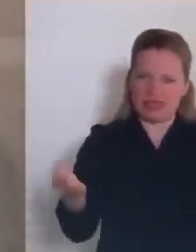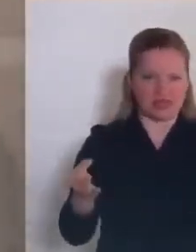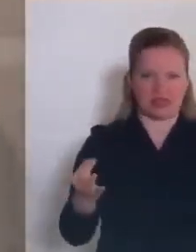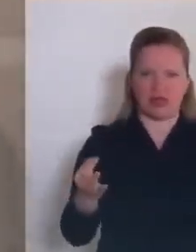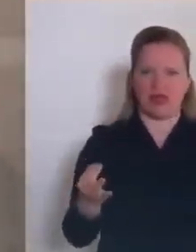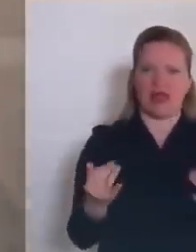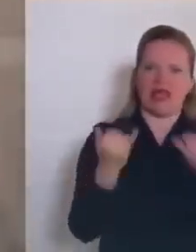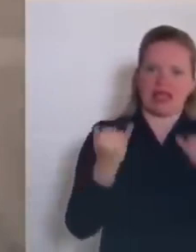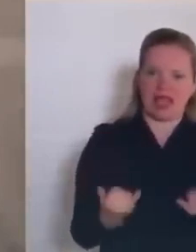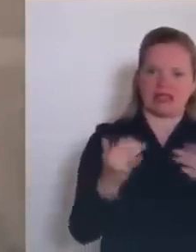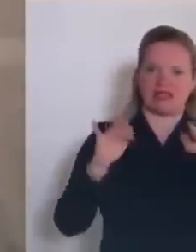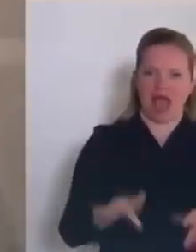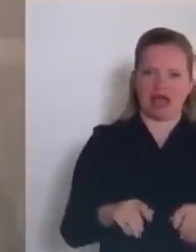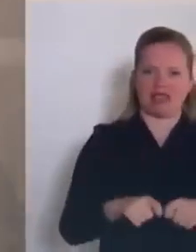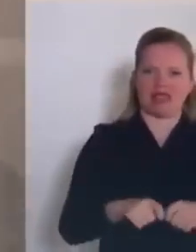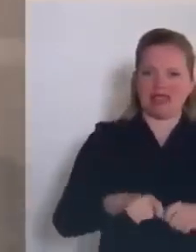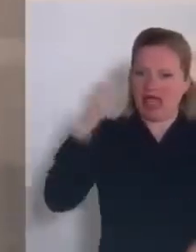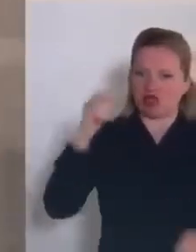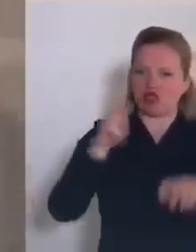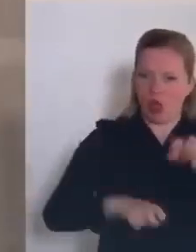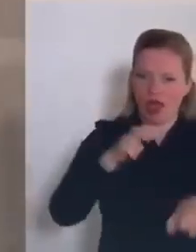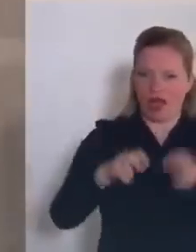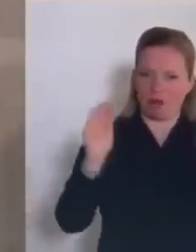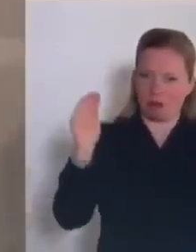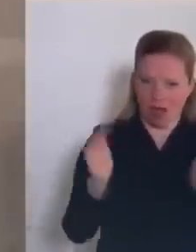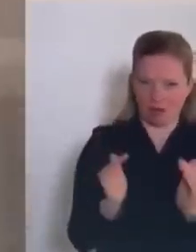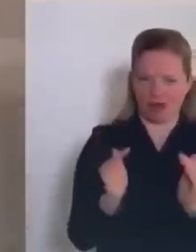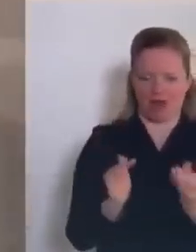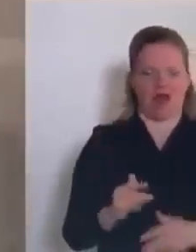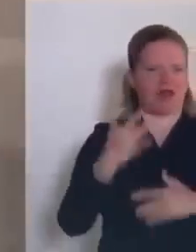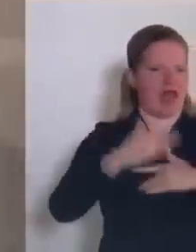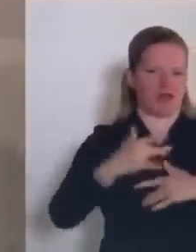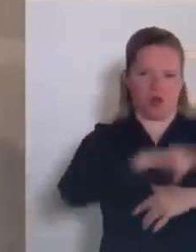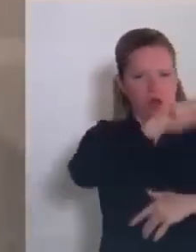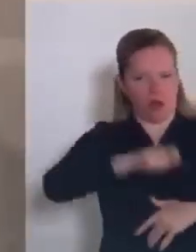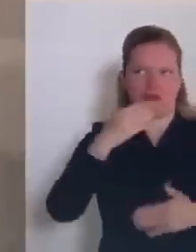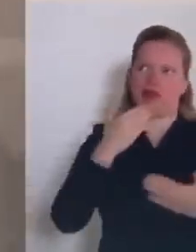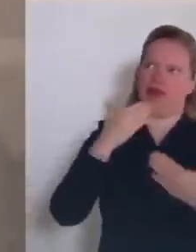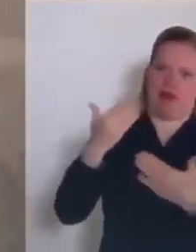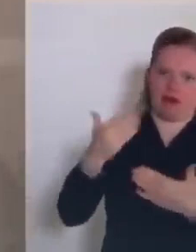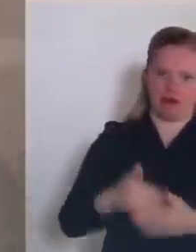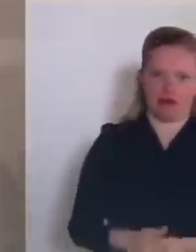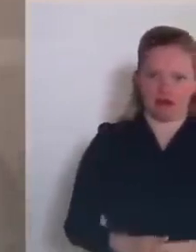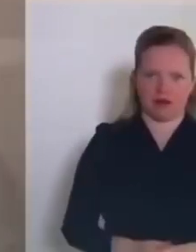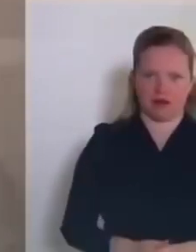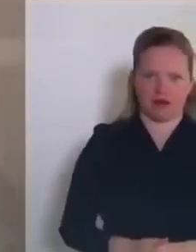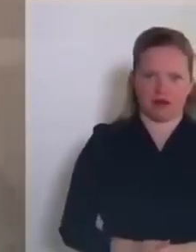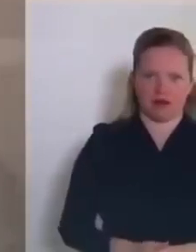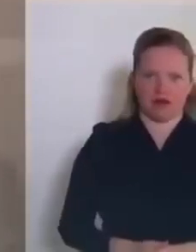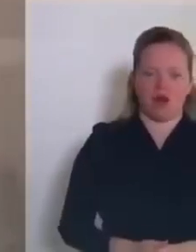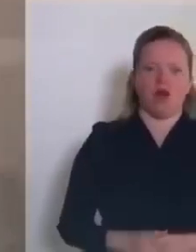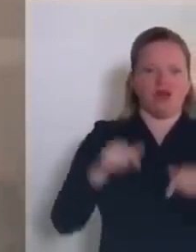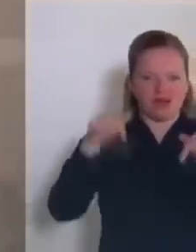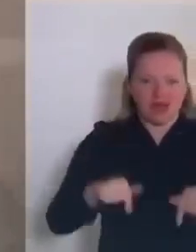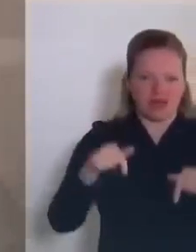serve che ora abbassiate le tasse che devono pagare i ristoratori, non hanno entrate. Non riuscirete a risanare